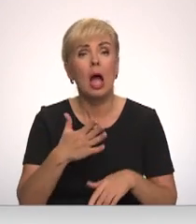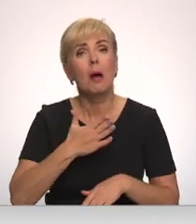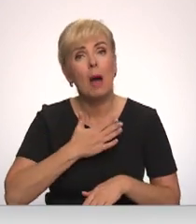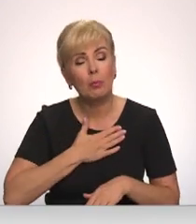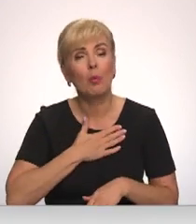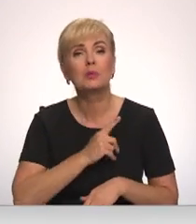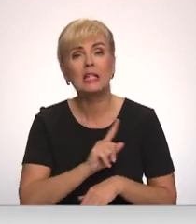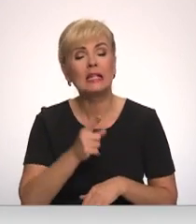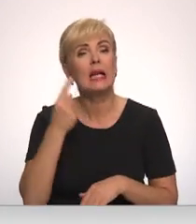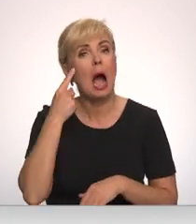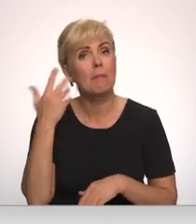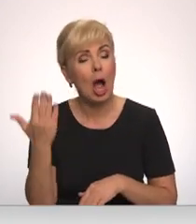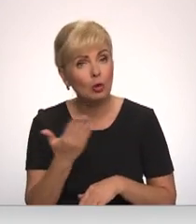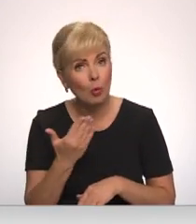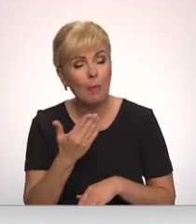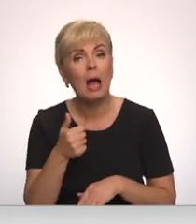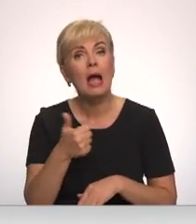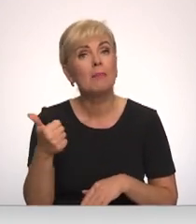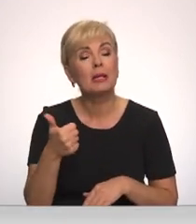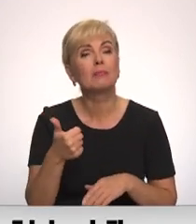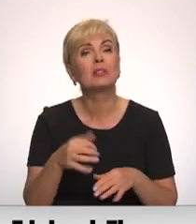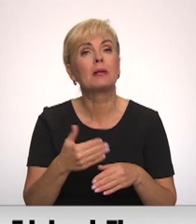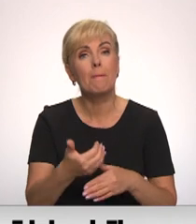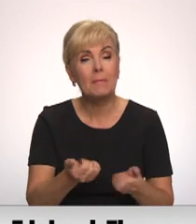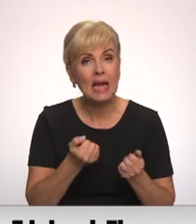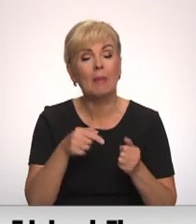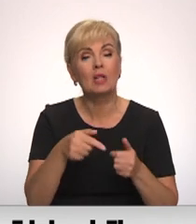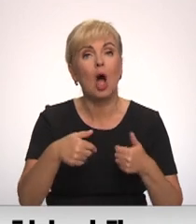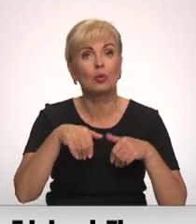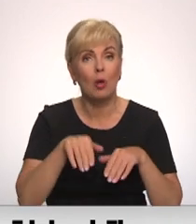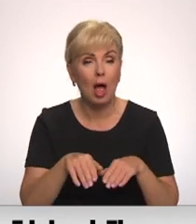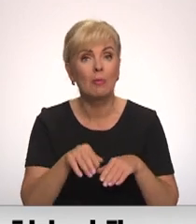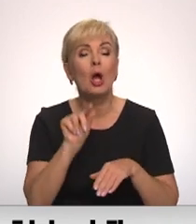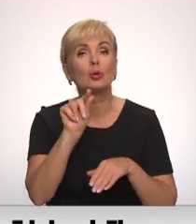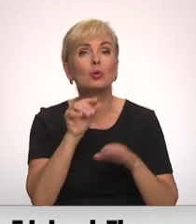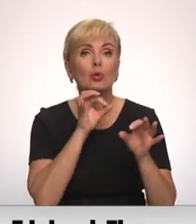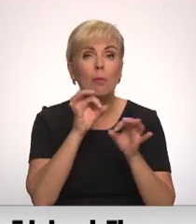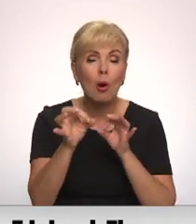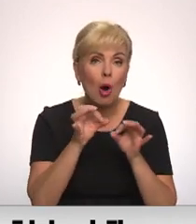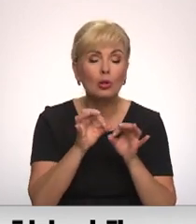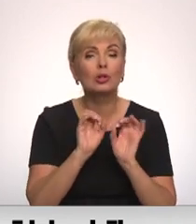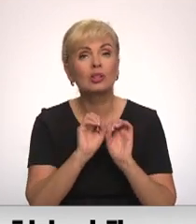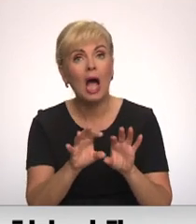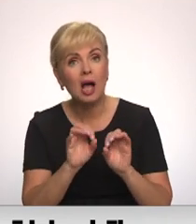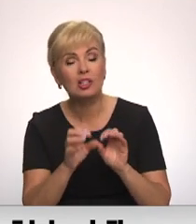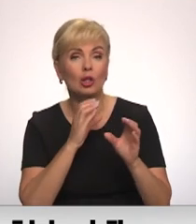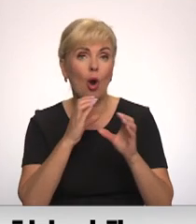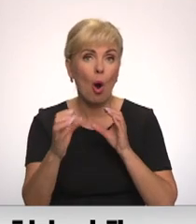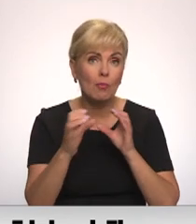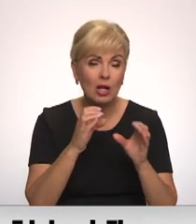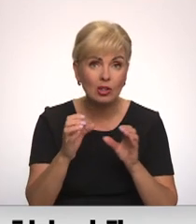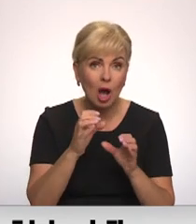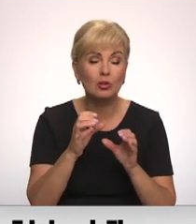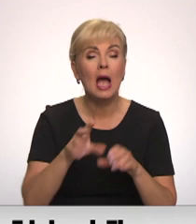jāpadomā, pirms viņi pieņem tādu lēmumu, vismaz pakonsultēties, izstāstīt, komunicēt. HES